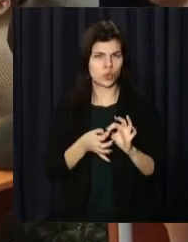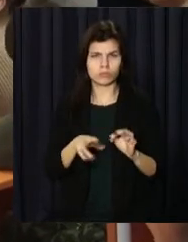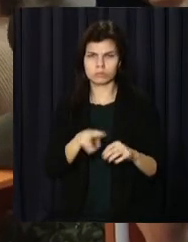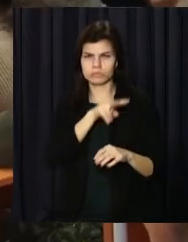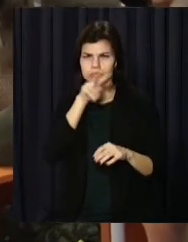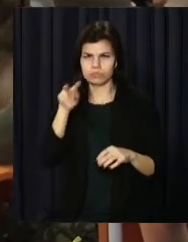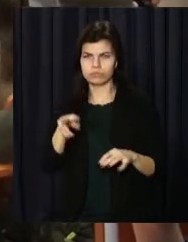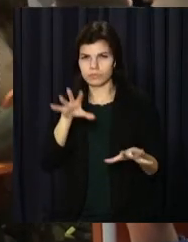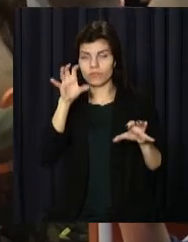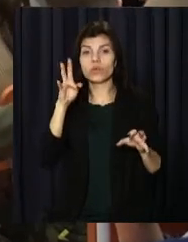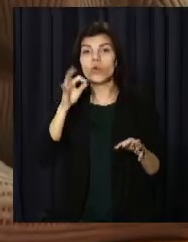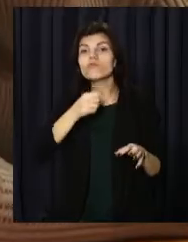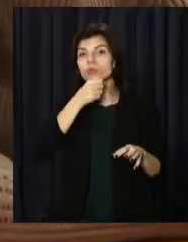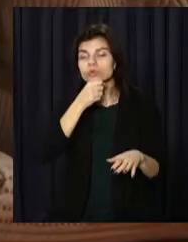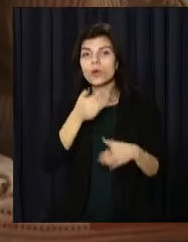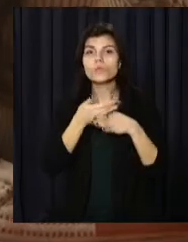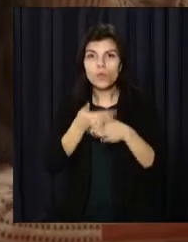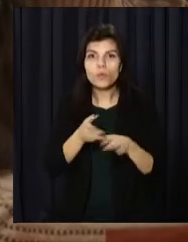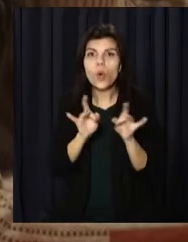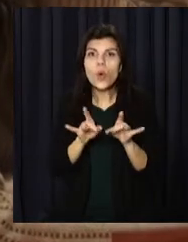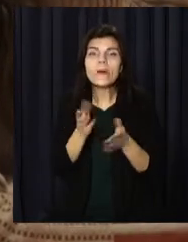дорослі допомагають їх розтлумачити.